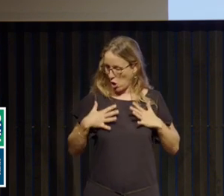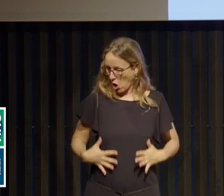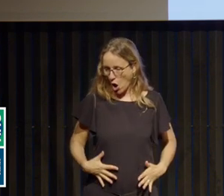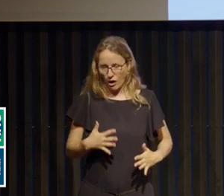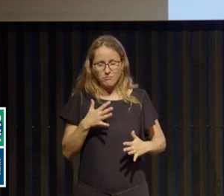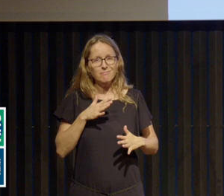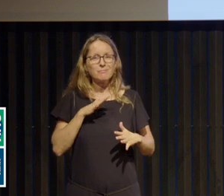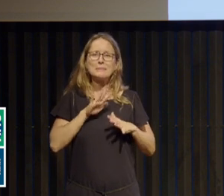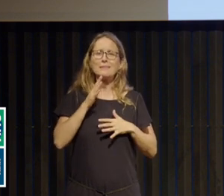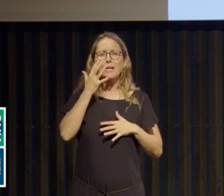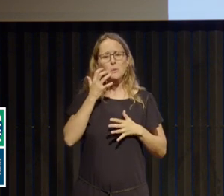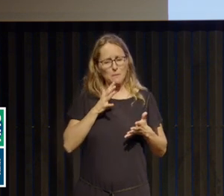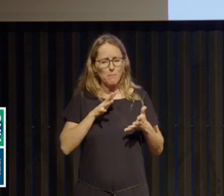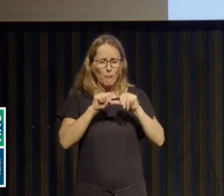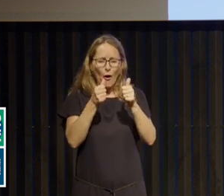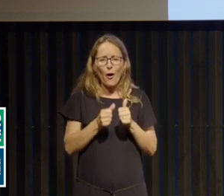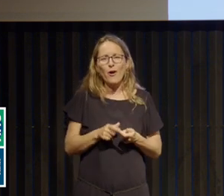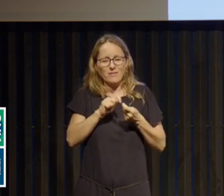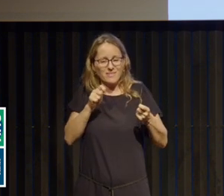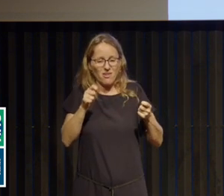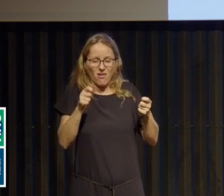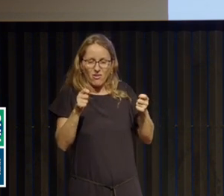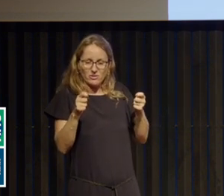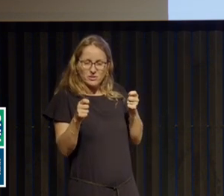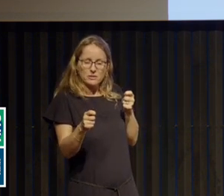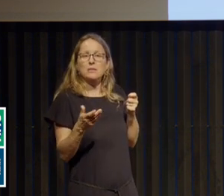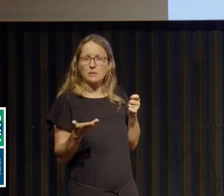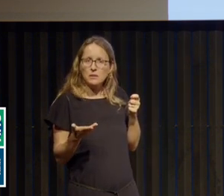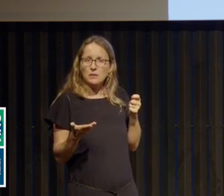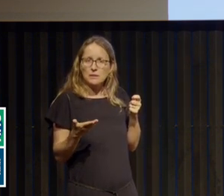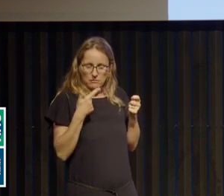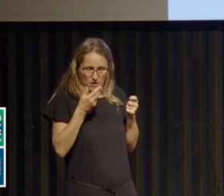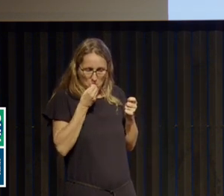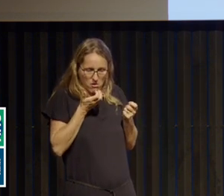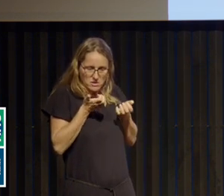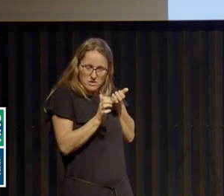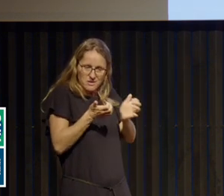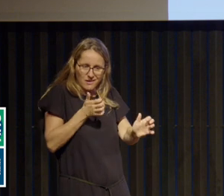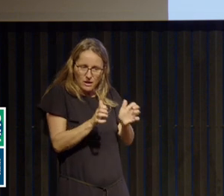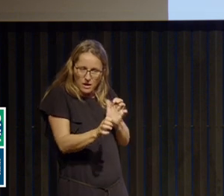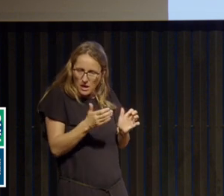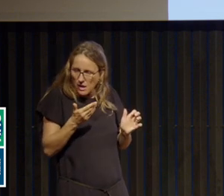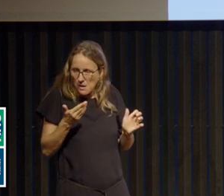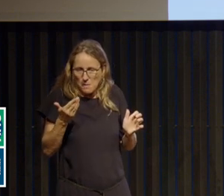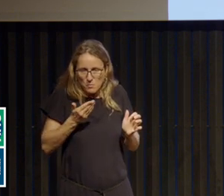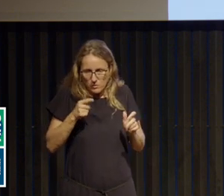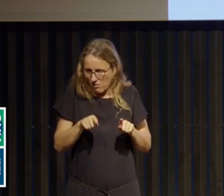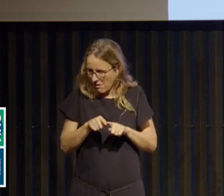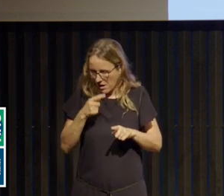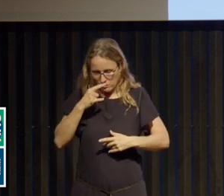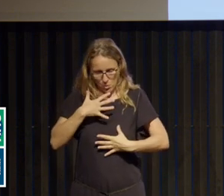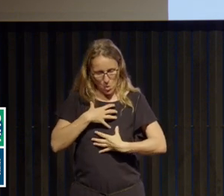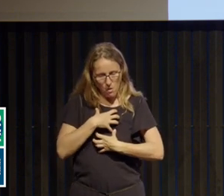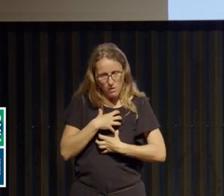'adolescence, se conforter, trouver une réassurance, quelque chose qui calme la